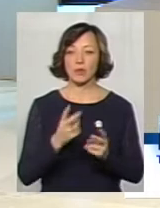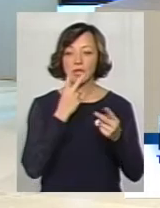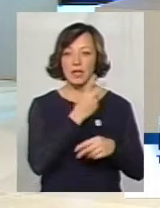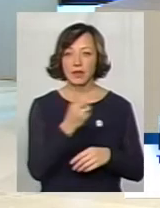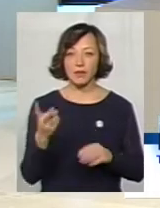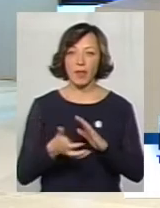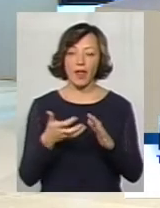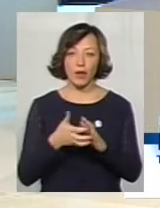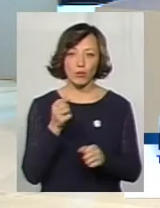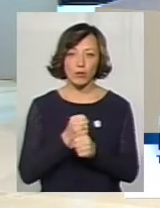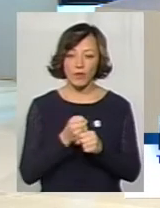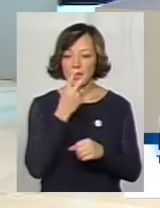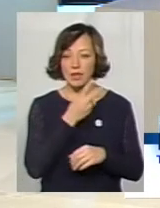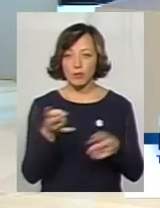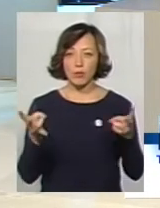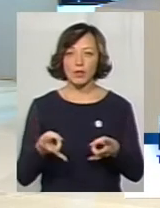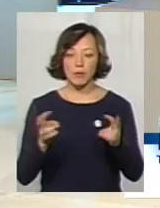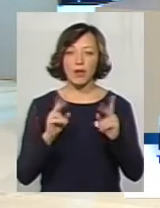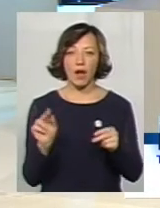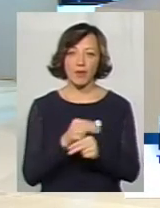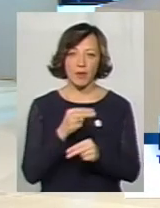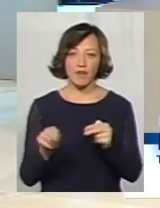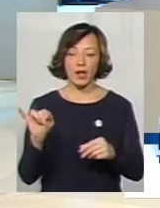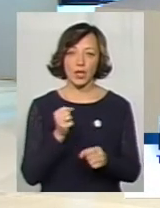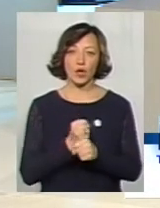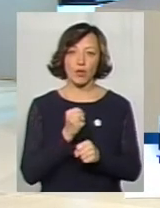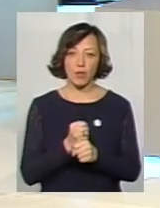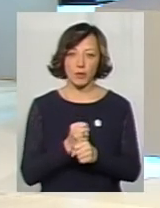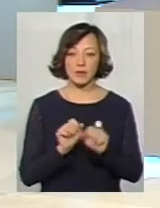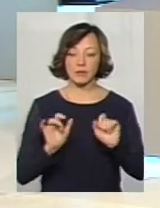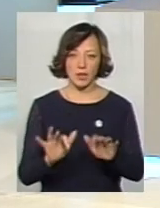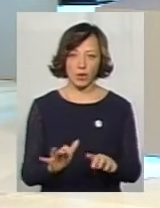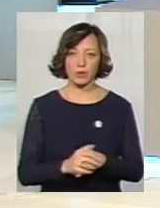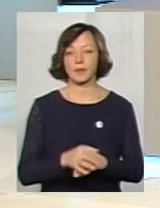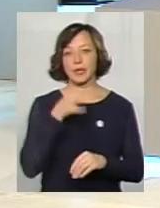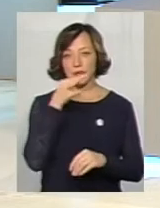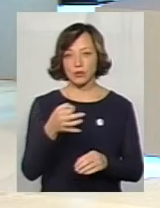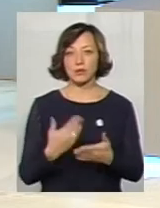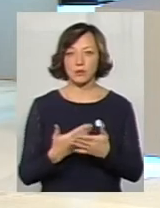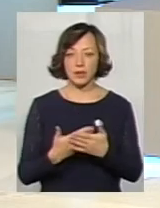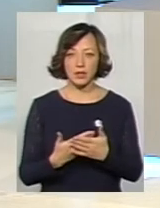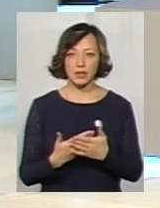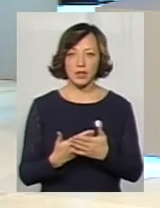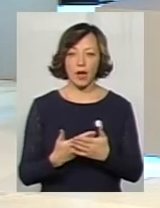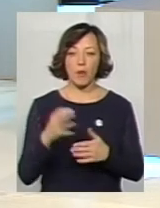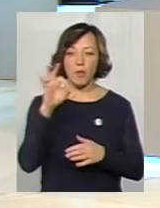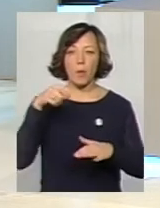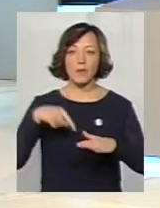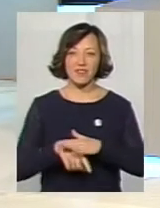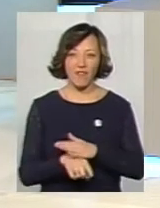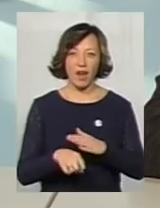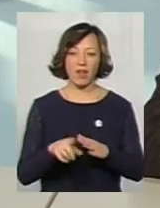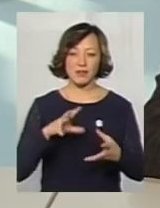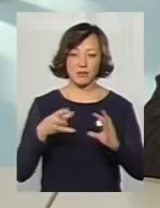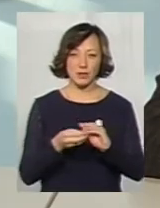дивимося недопрацювання, дивимося потреби, як це виправляти, і робимо заходи. І скажу, що, до прикладу, якщо говорити про підвали, за підсумками тих